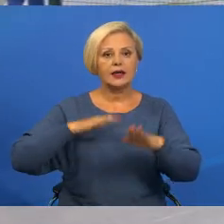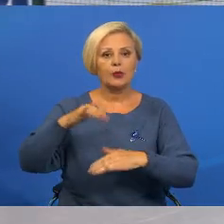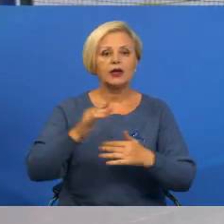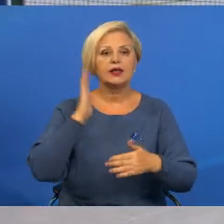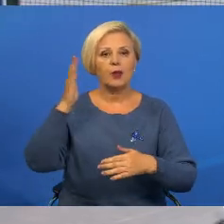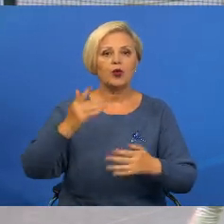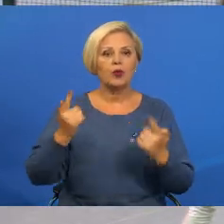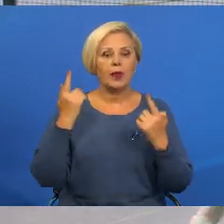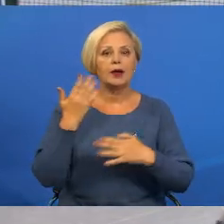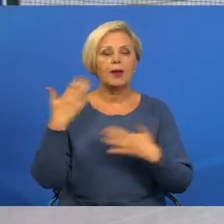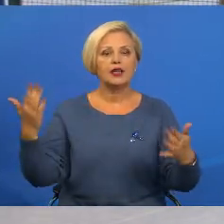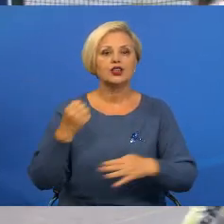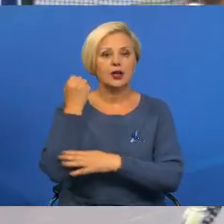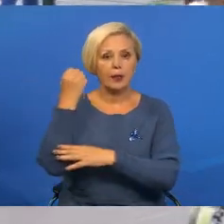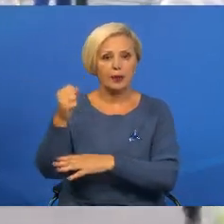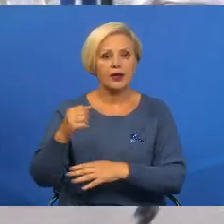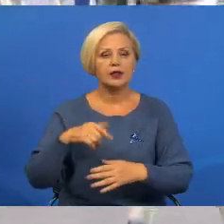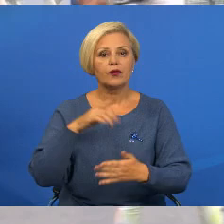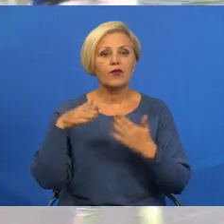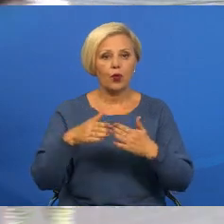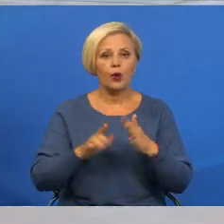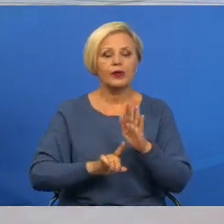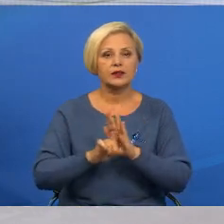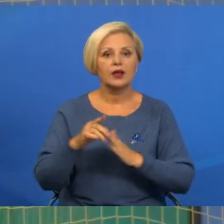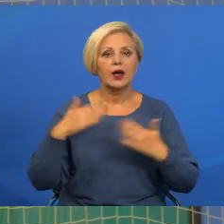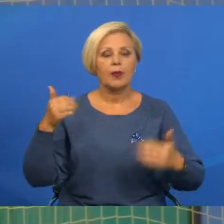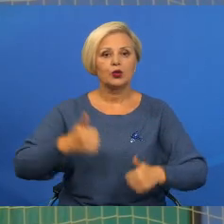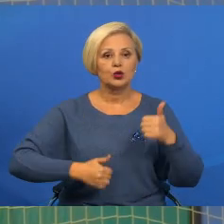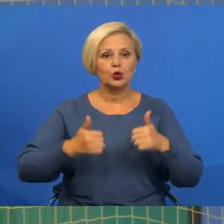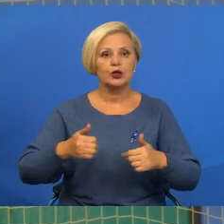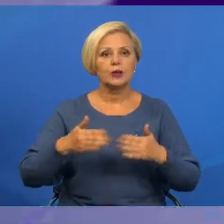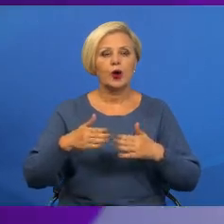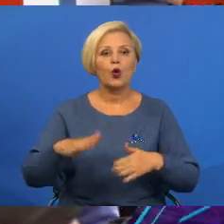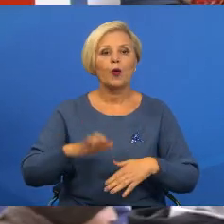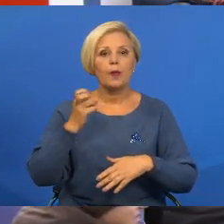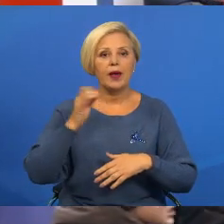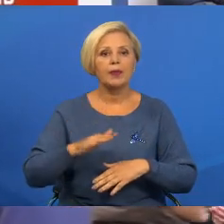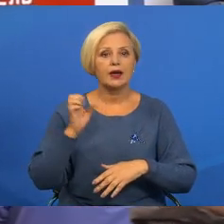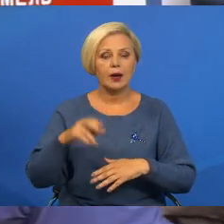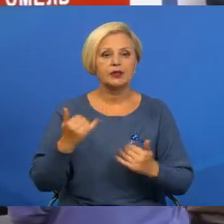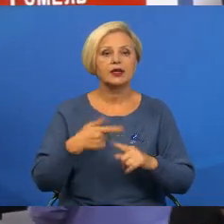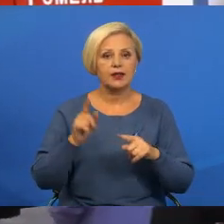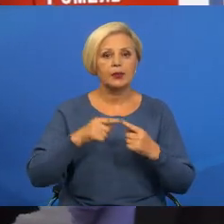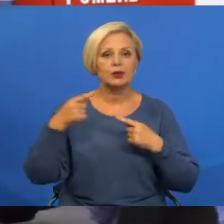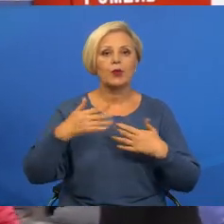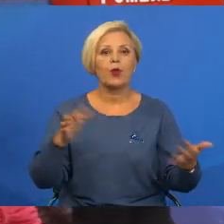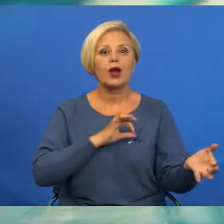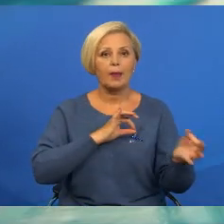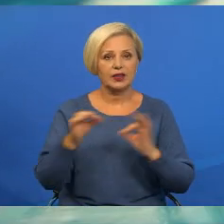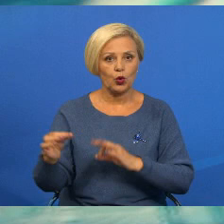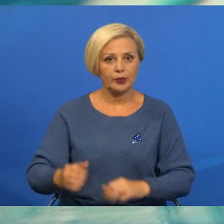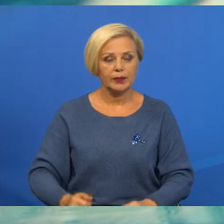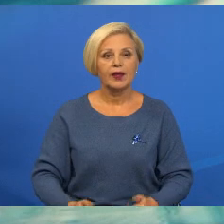будущих великих перемог. В городе над Сожем стартовал открытый турнир по теннисе «Гомел Бэйби Кап». А зараз об этом иншим больше подробно.